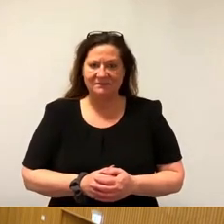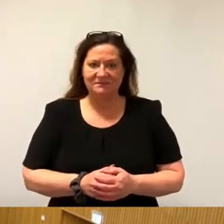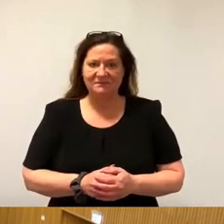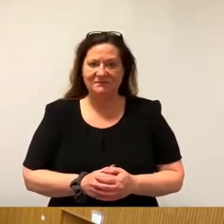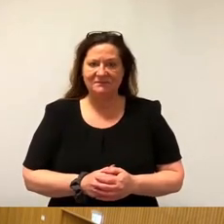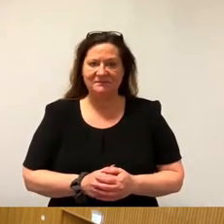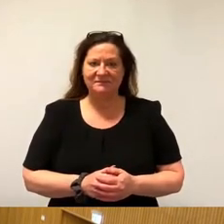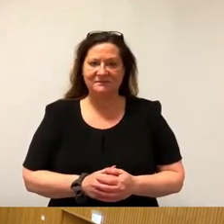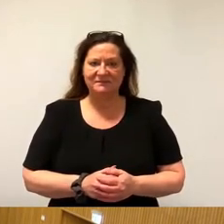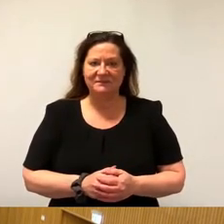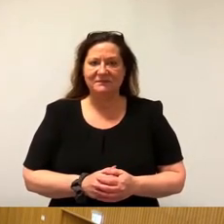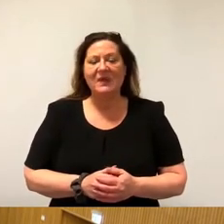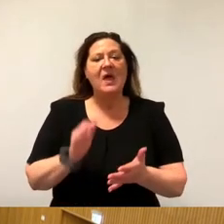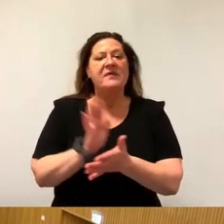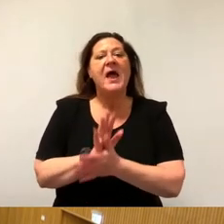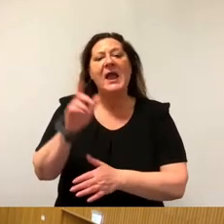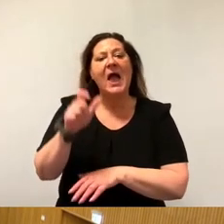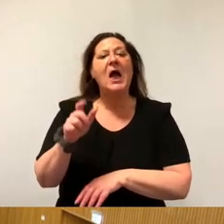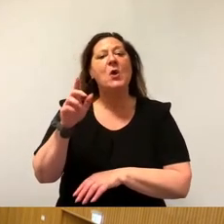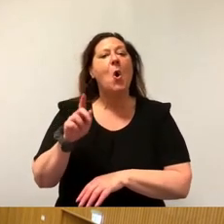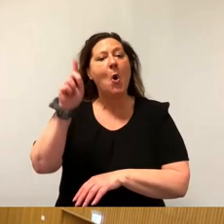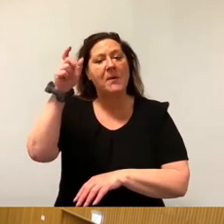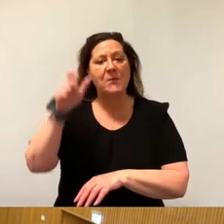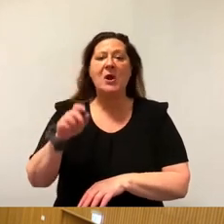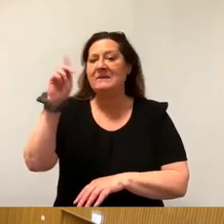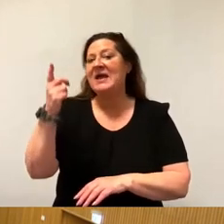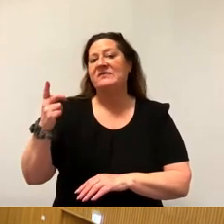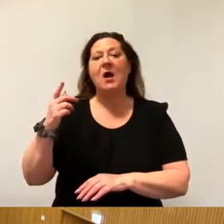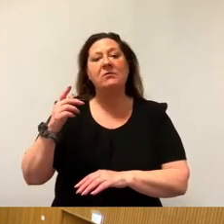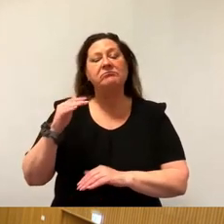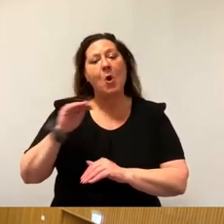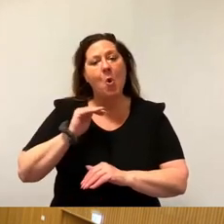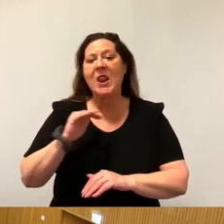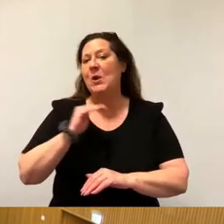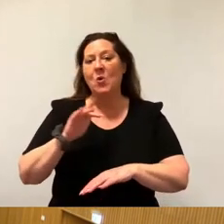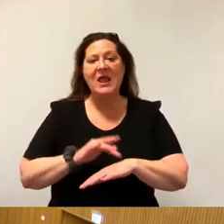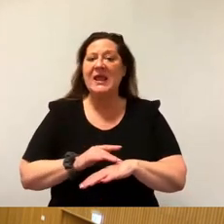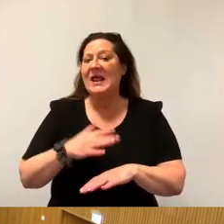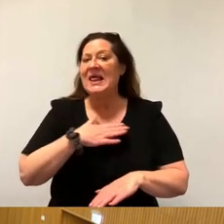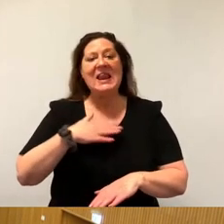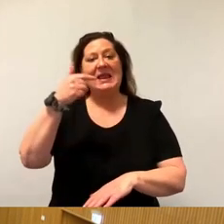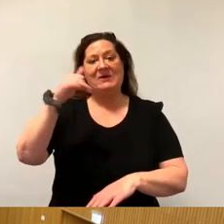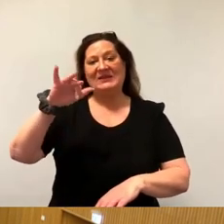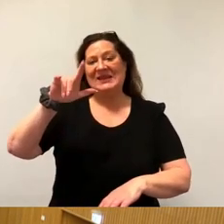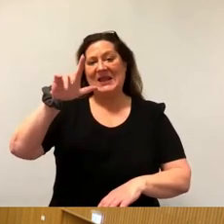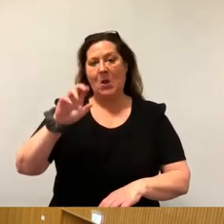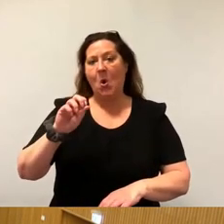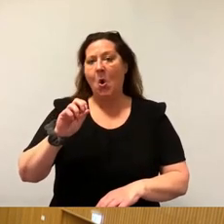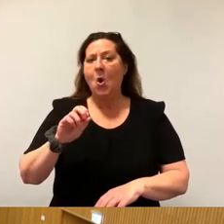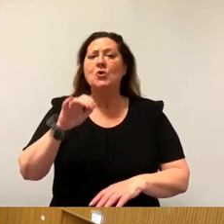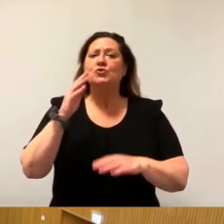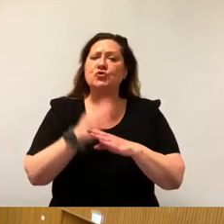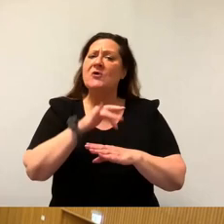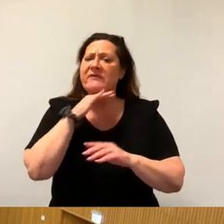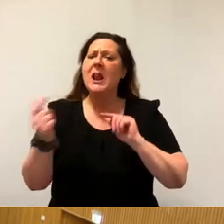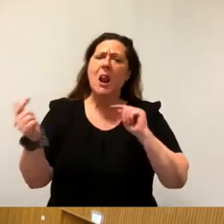Sehr geehrter Herr Oberbürgermeister, werte Kolleginnen und Kollegen. Lieber Thilo, wir haben ja nun schon viele Kämpfe ausgefochten finanzieller Art.